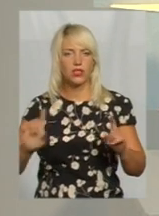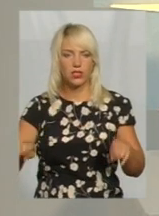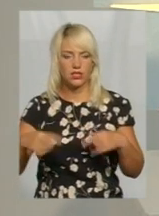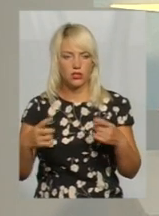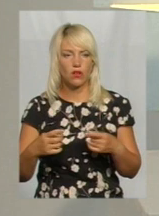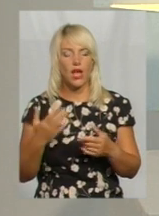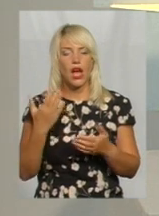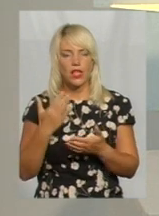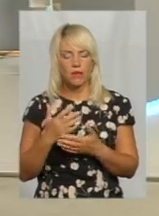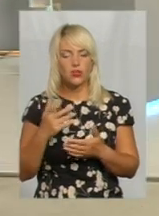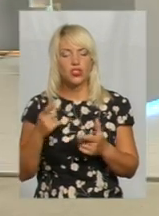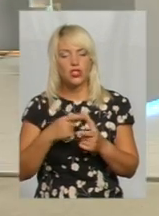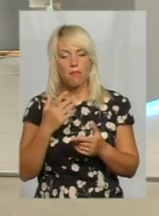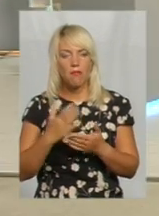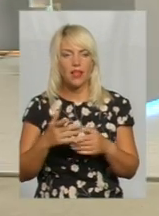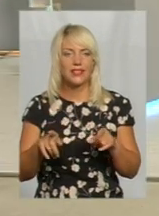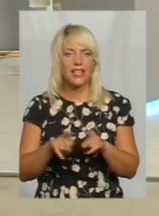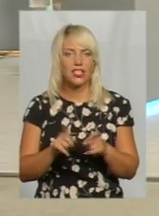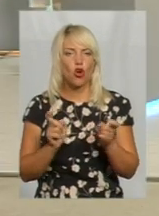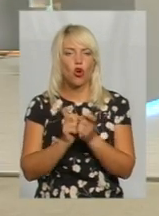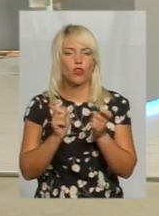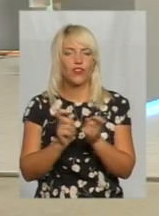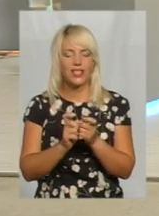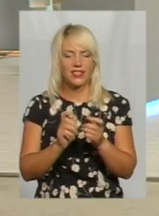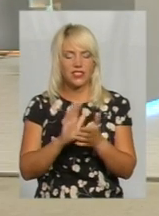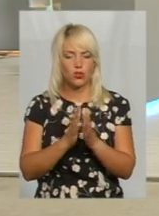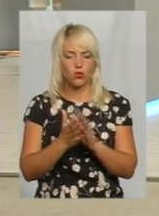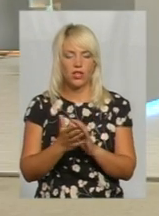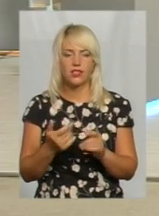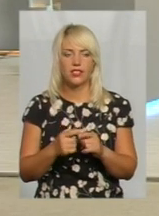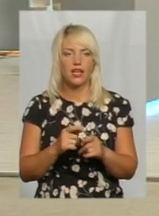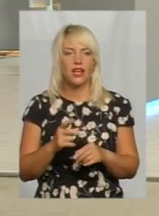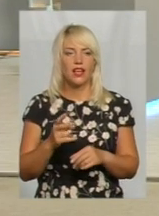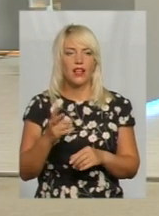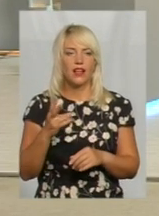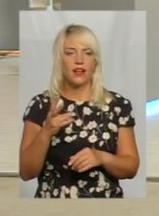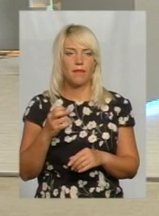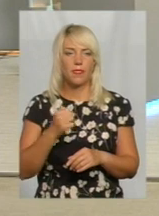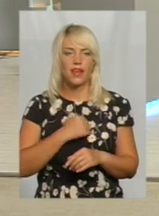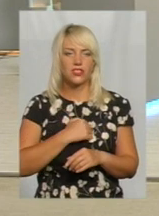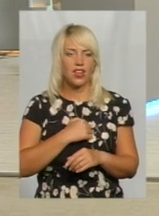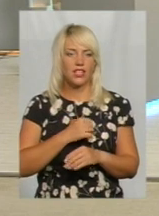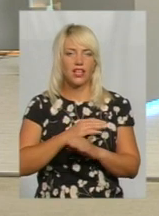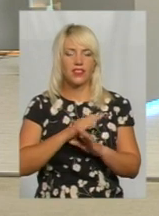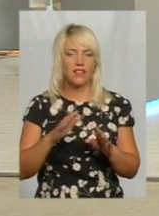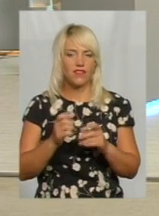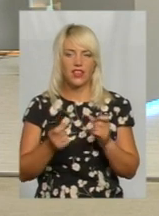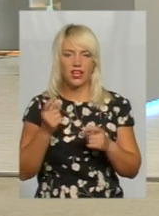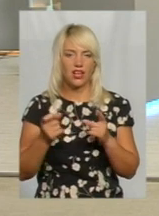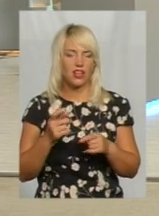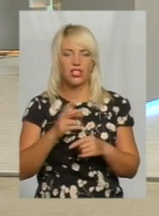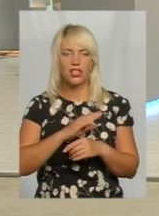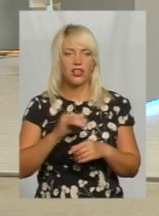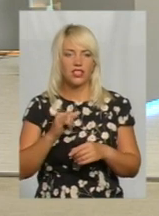вже виникали впродовж цього року? На жаль, ні. Це перший в нас, будемо рахувати, перший не виникало,